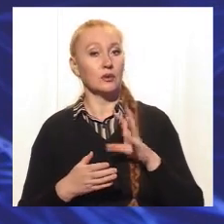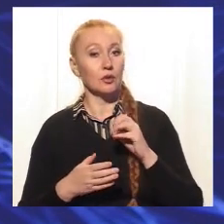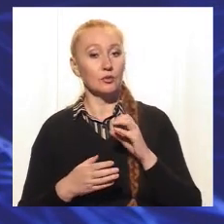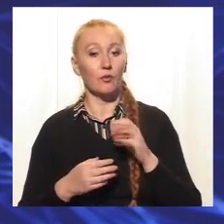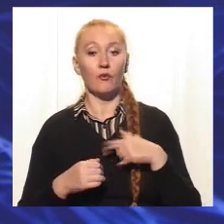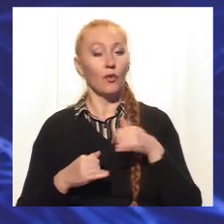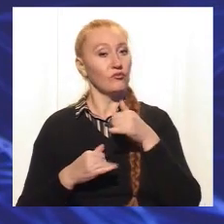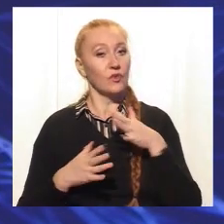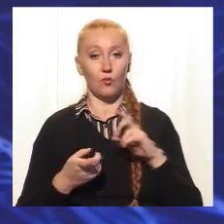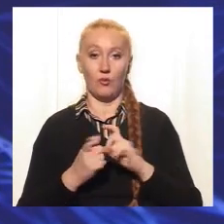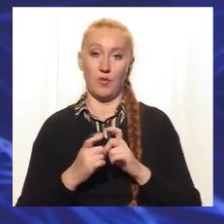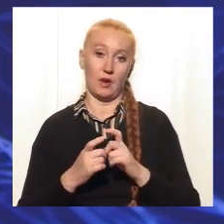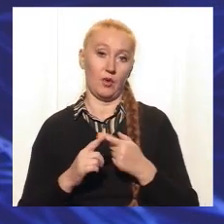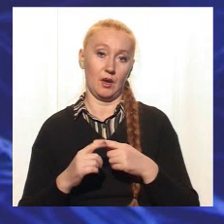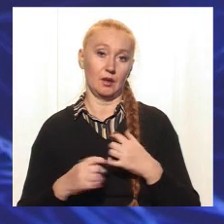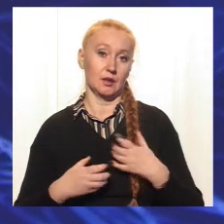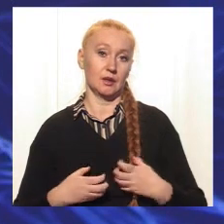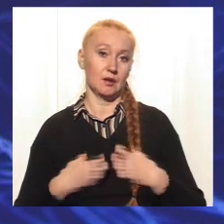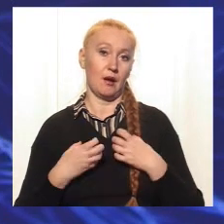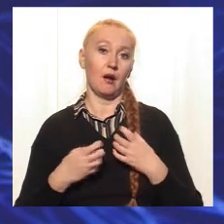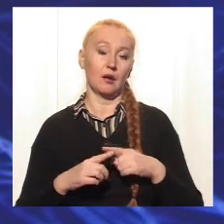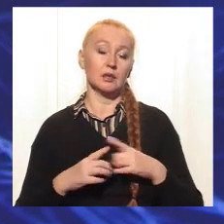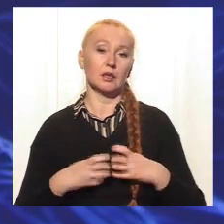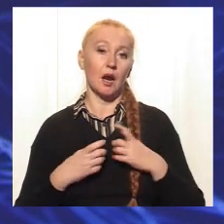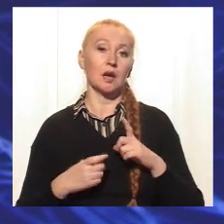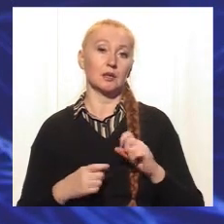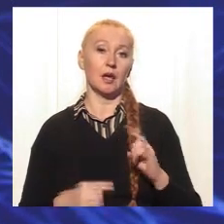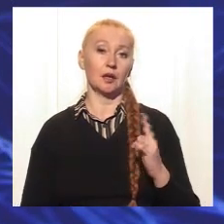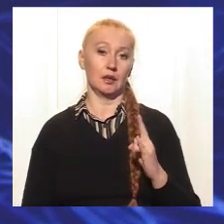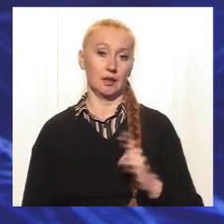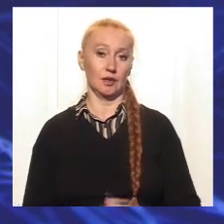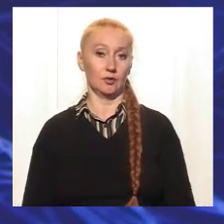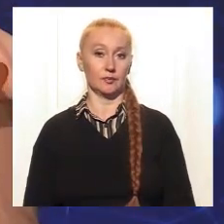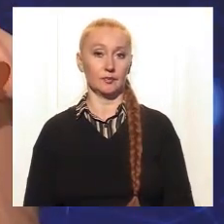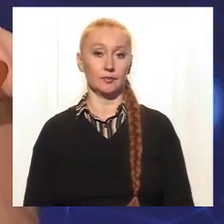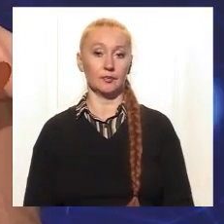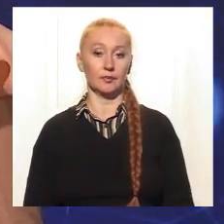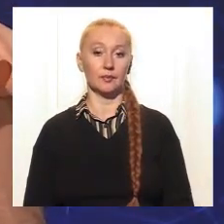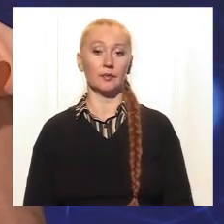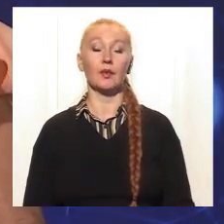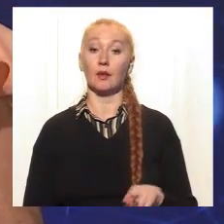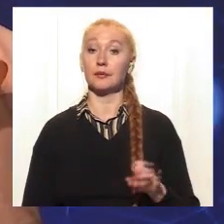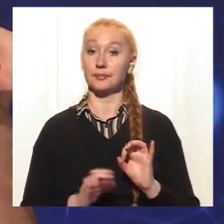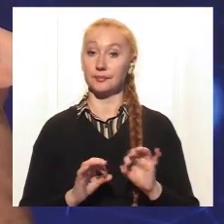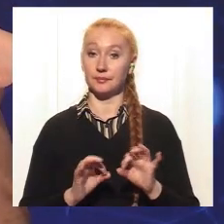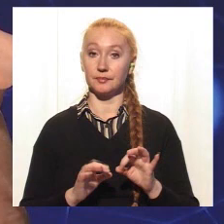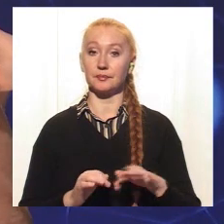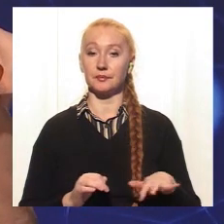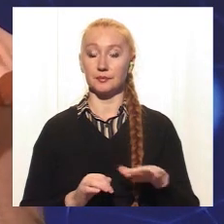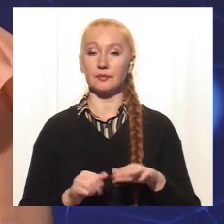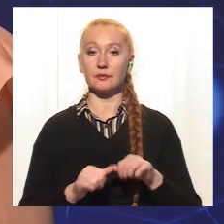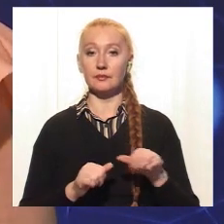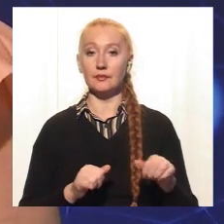вони не зможуть перебороти цей страх, особливо, якщо то страх за дитину. Ви вже торкнулися теми майданчиків, так, окремих для